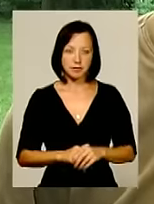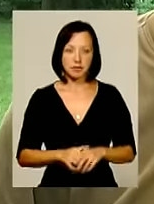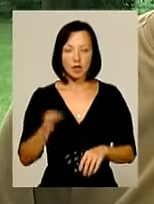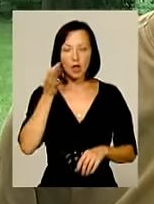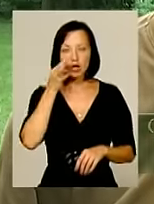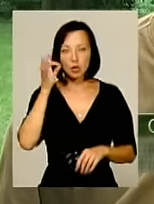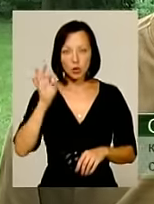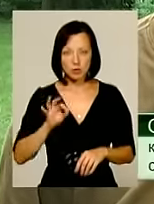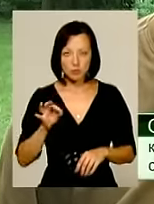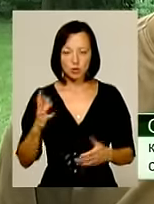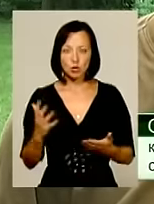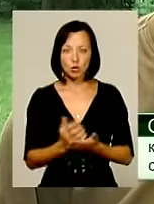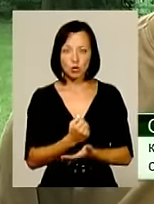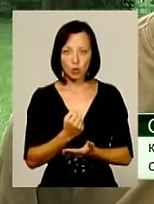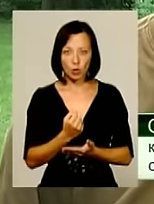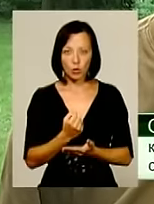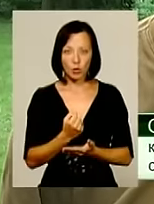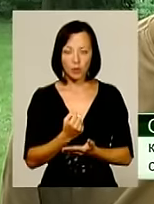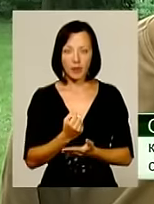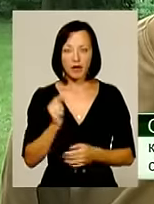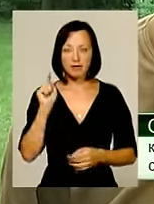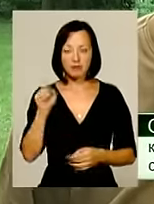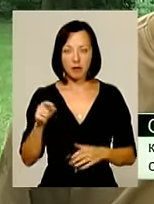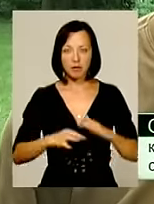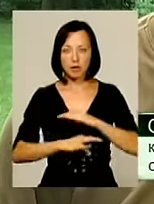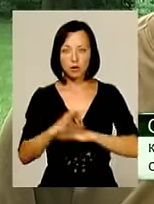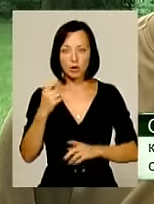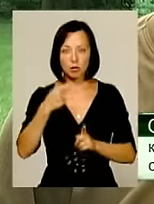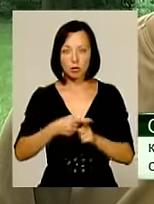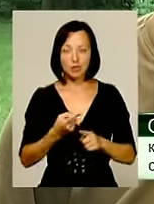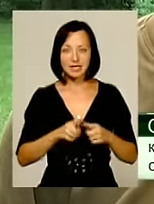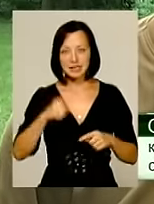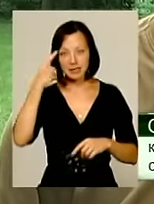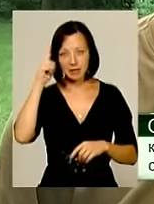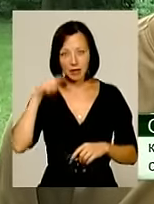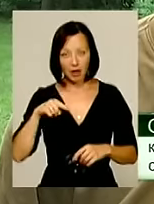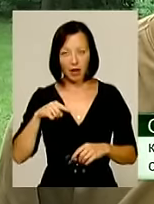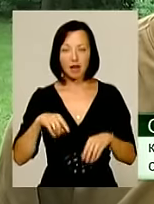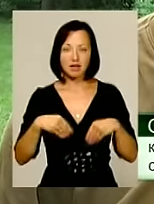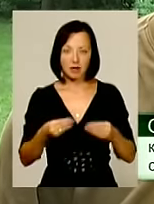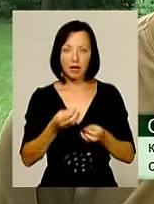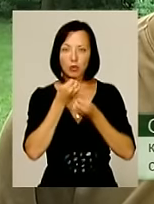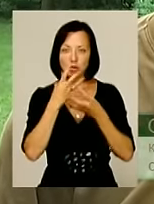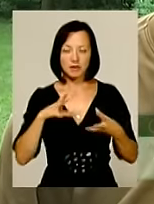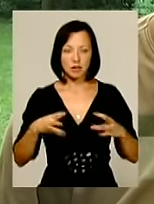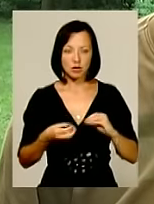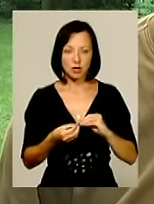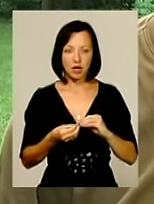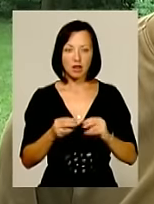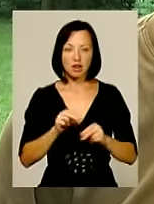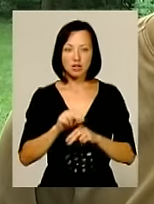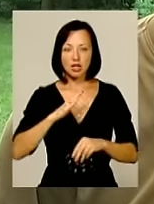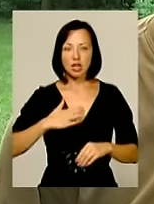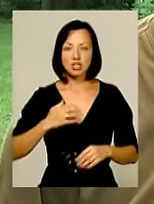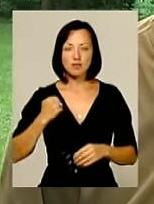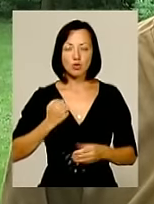«Досвіду, здобутого там на Сході, плюс ці знання дає позитивний результат на навчання наших